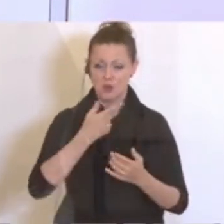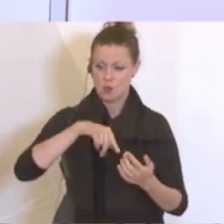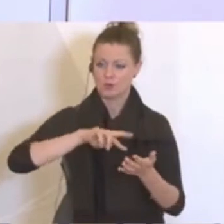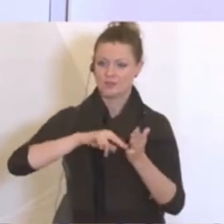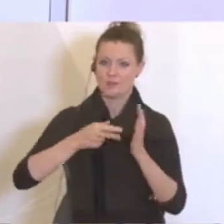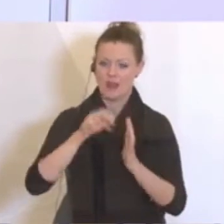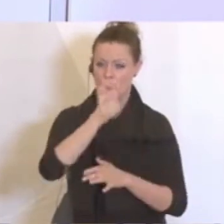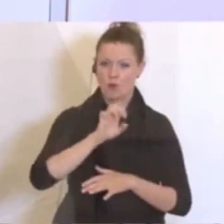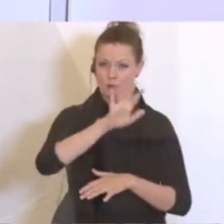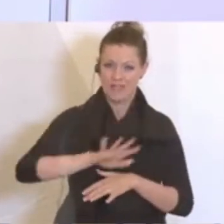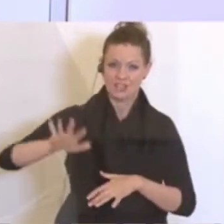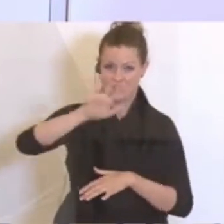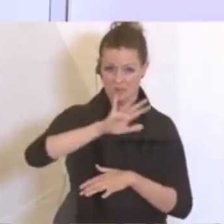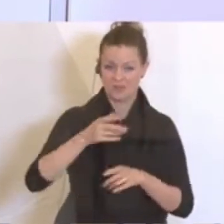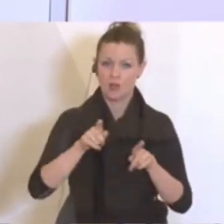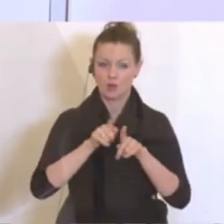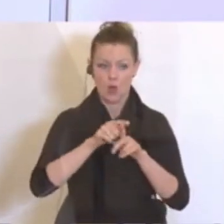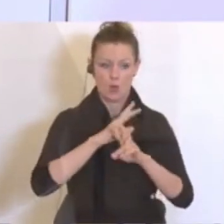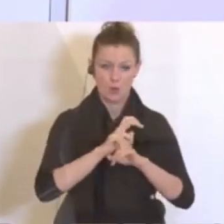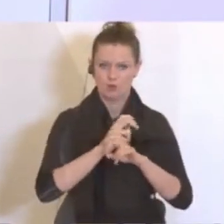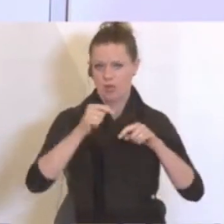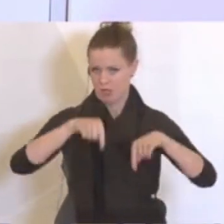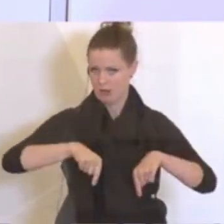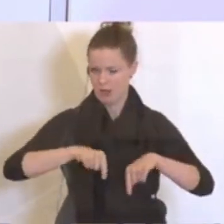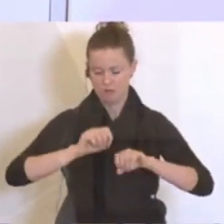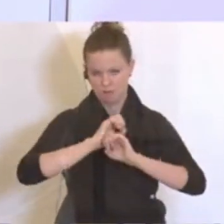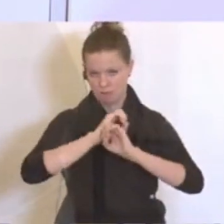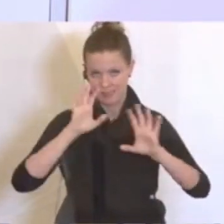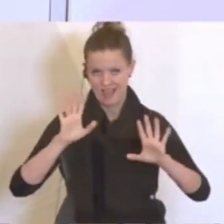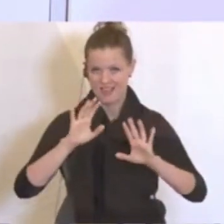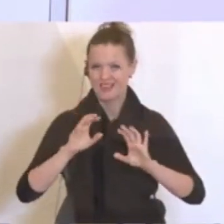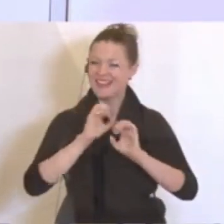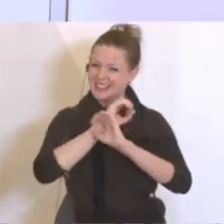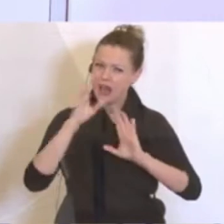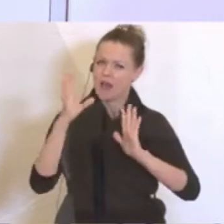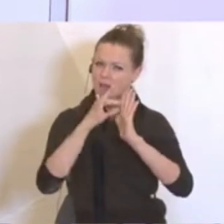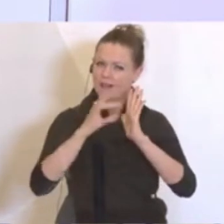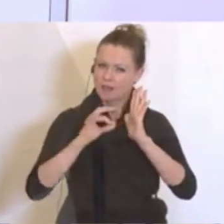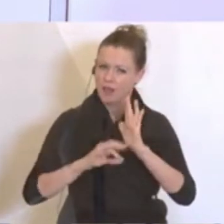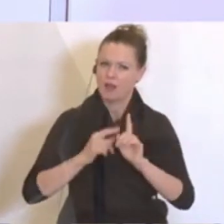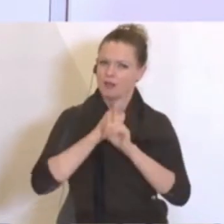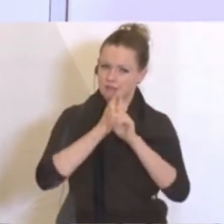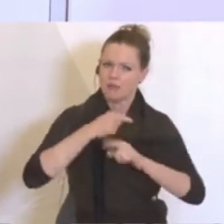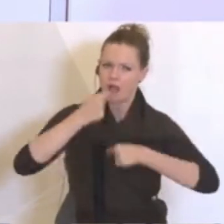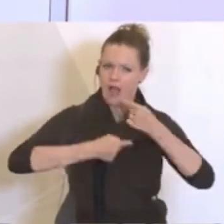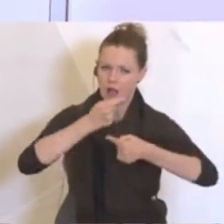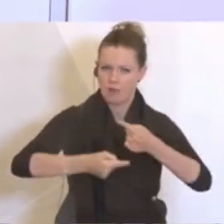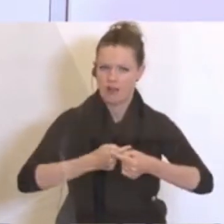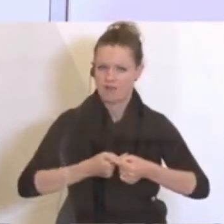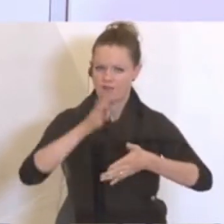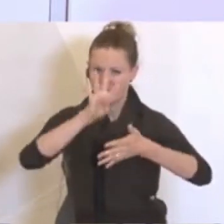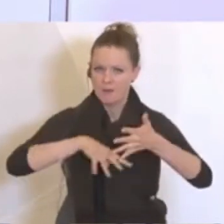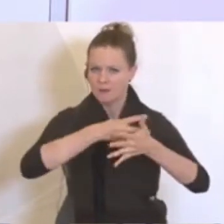ist auf europäischer Ebene und auch in Österreich natürlich nach ganz klaren Kriterien vorzugehen. Eine Matrix